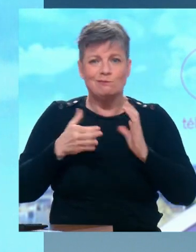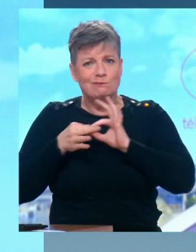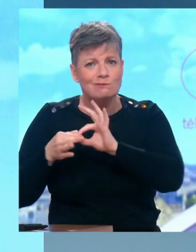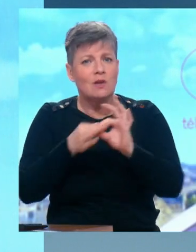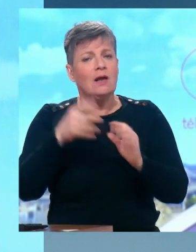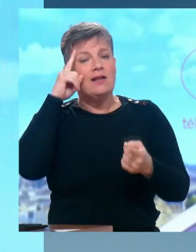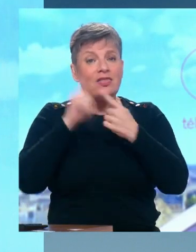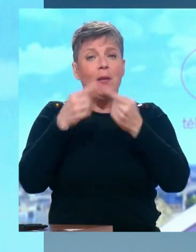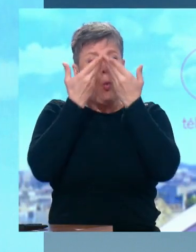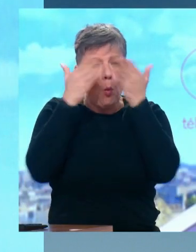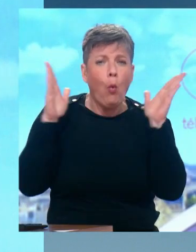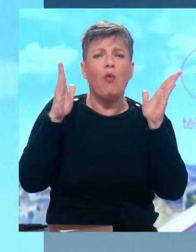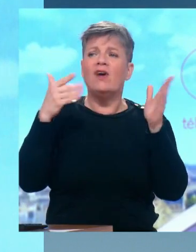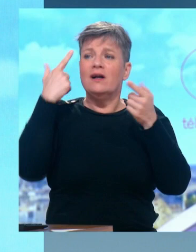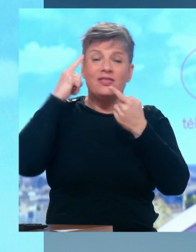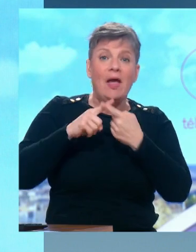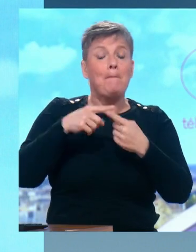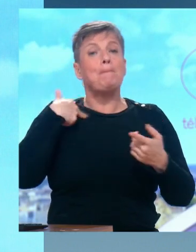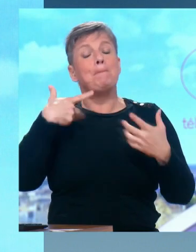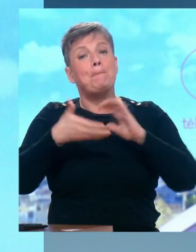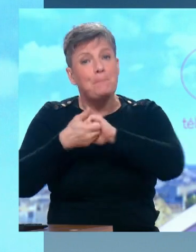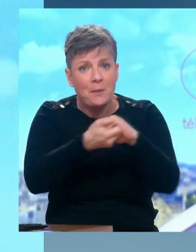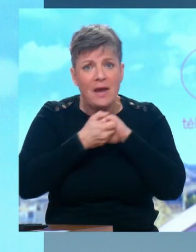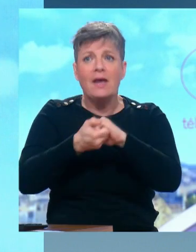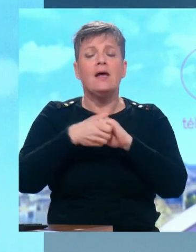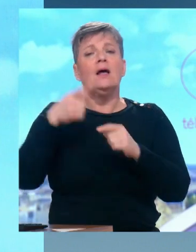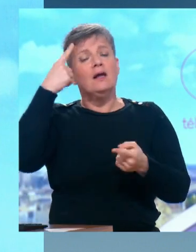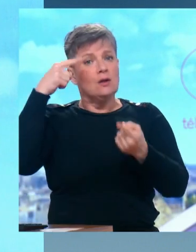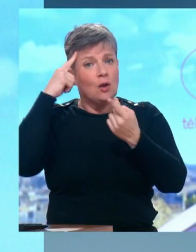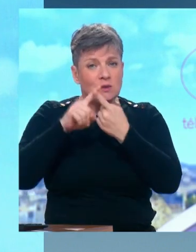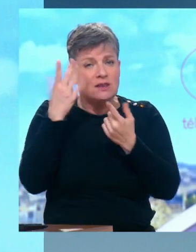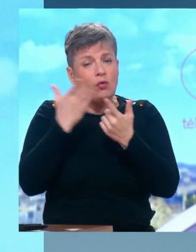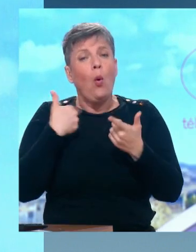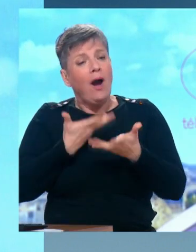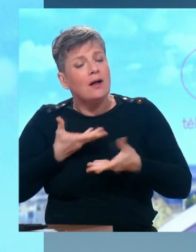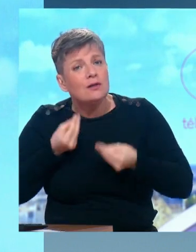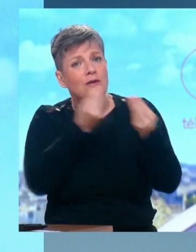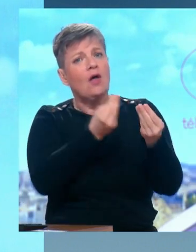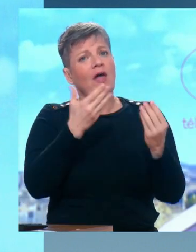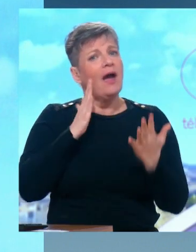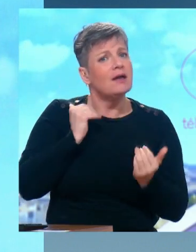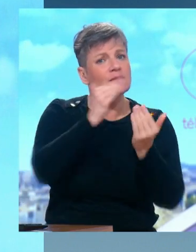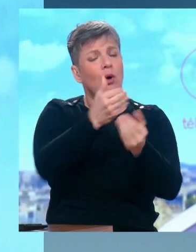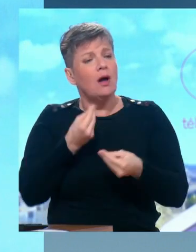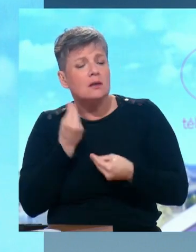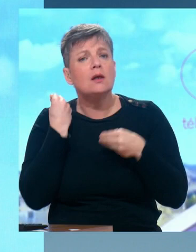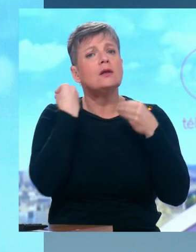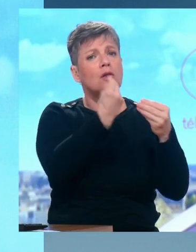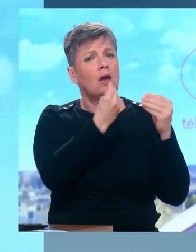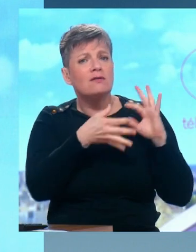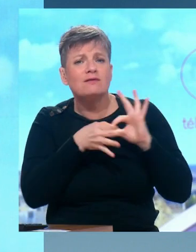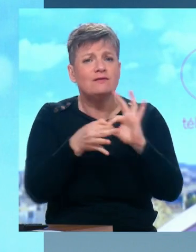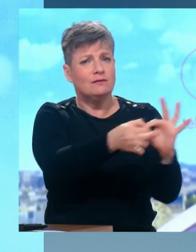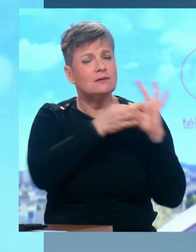ouvrir des perspectives d'espoir, c'est porter des messages de fraternité et de le faire avec celles et ceux qui, dans l'arc républicain aujourd'hui en France,